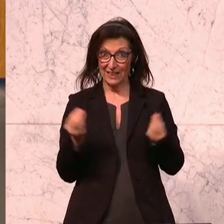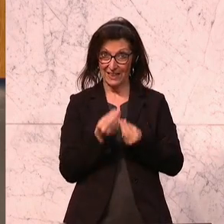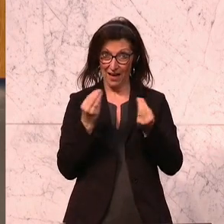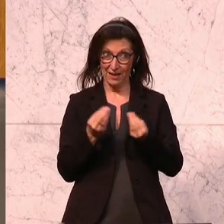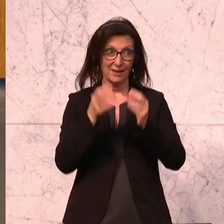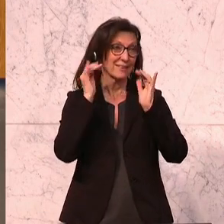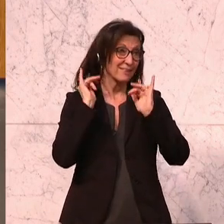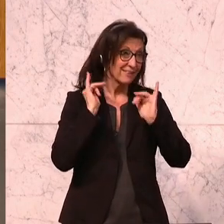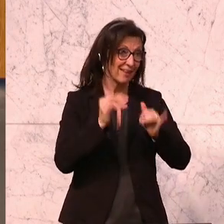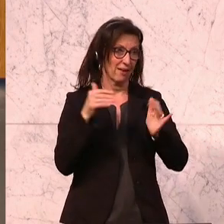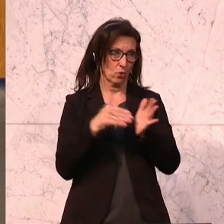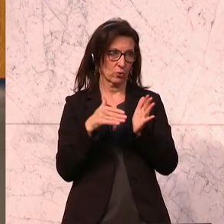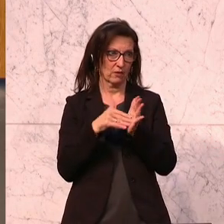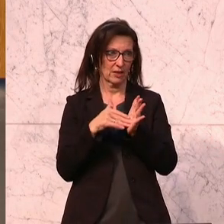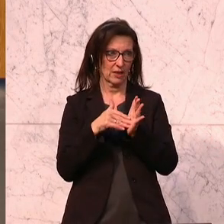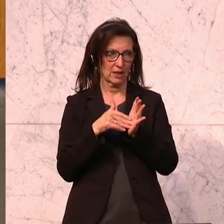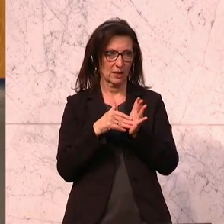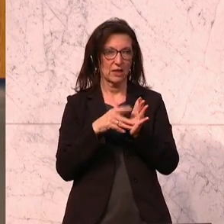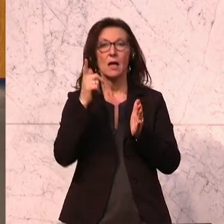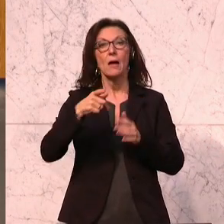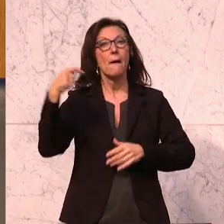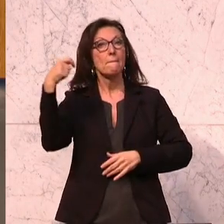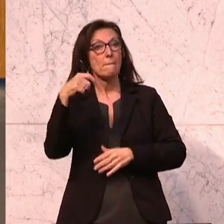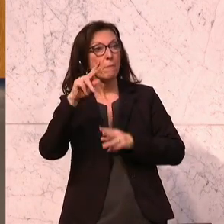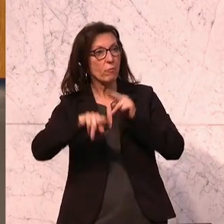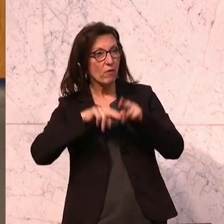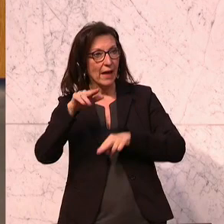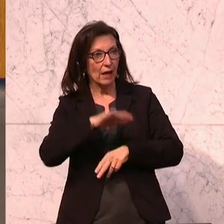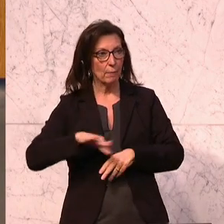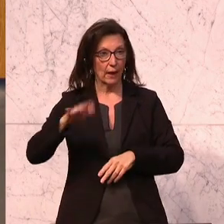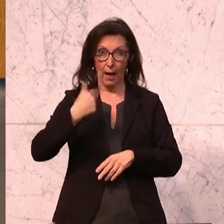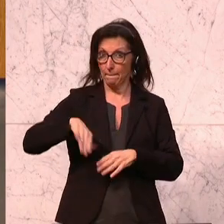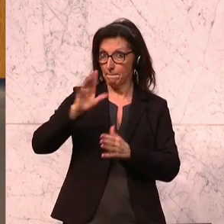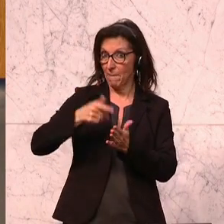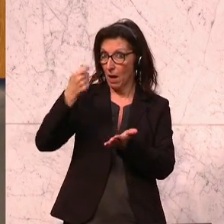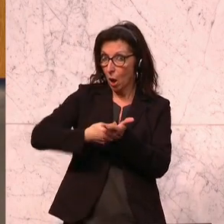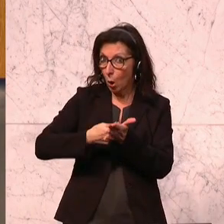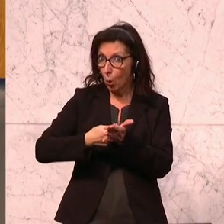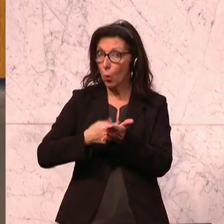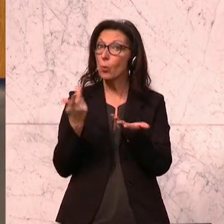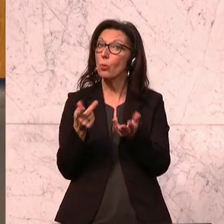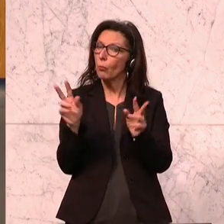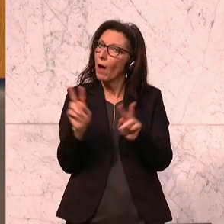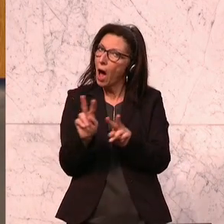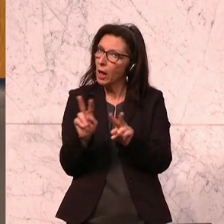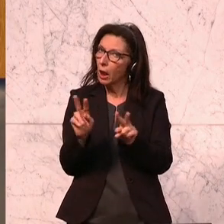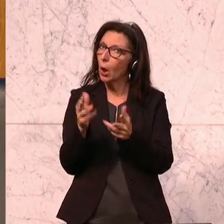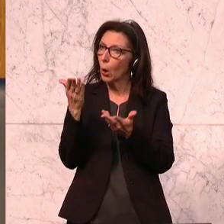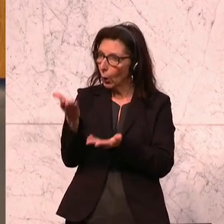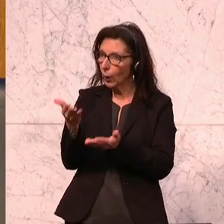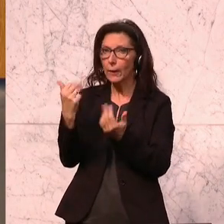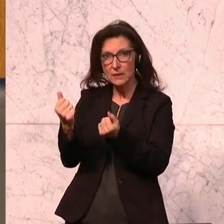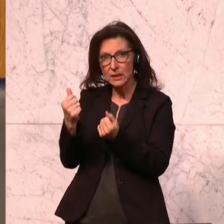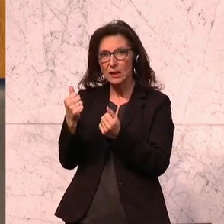ja, es wird notwendig sein, neben der besseren Bezahlung in der Pflege, neben der Absicherung der pflegenden Angehörigen, auch die